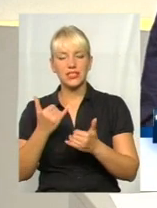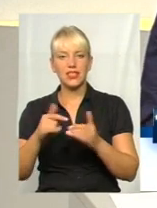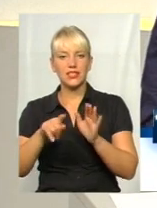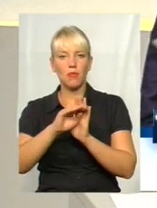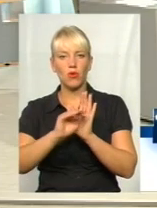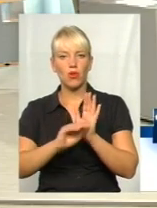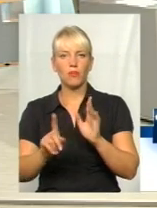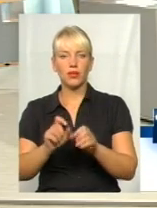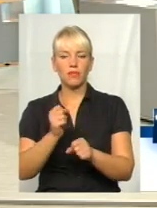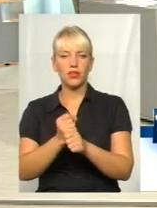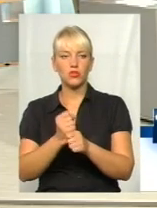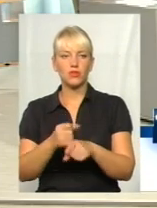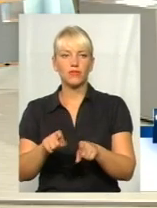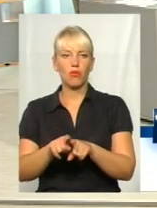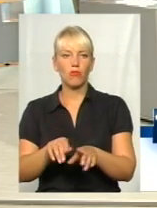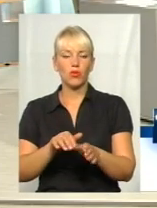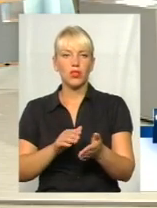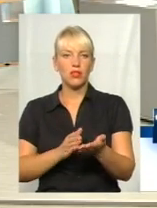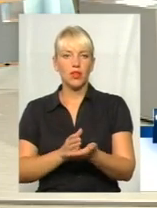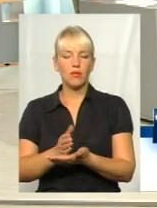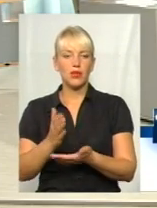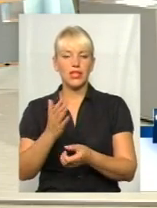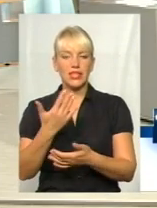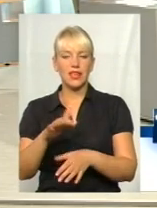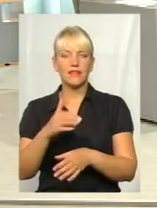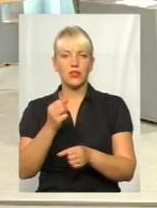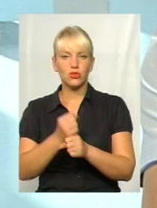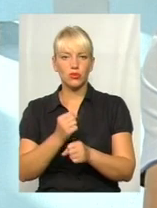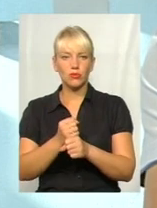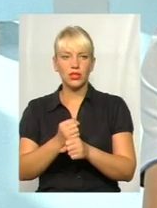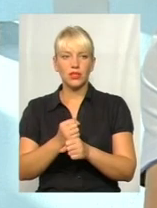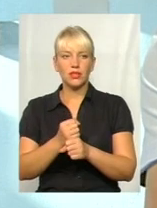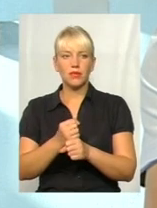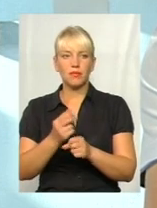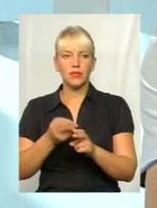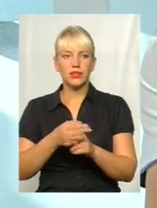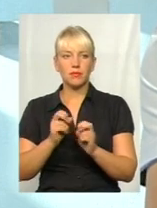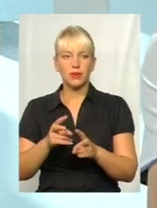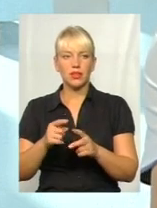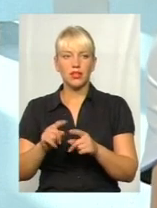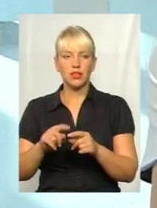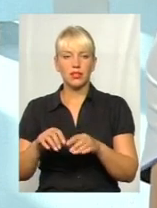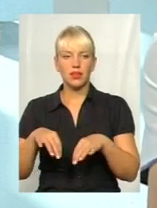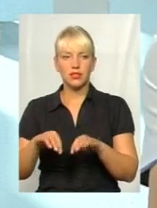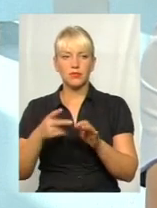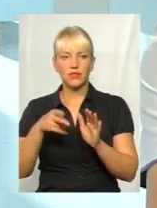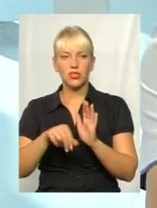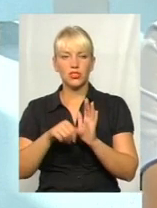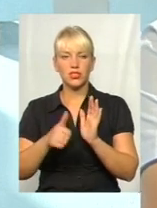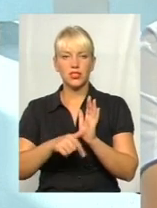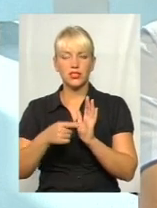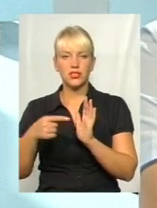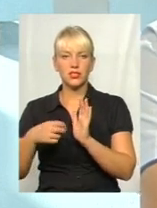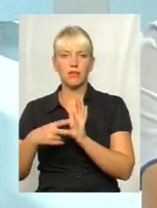вже працюють за цим напрямком? Є розроблена галузева програма забезпечення безпеки руху на автомобільному транспорті 2016-2018